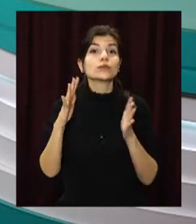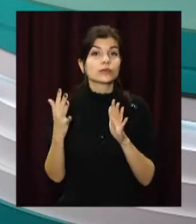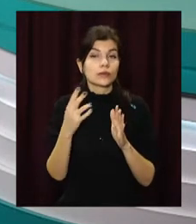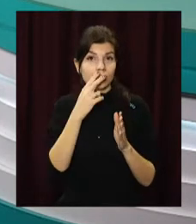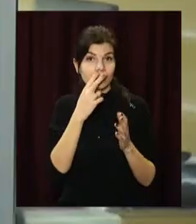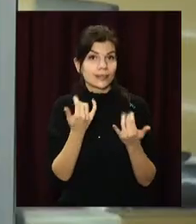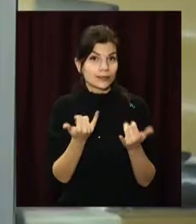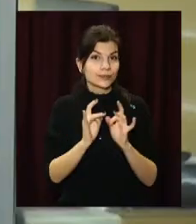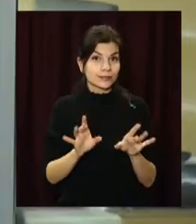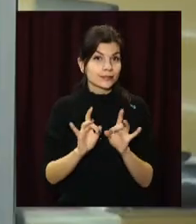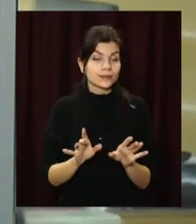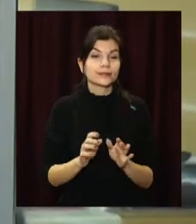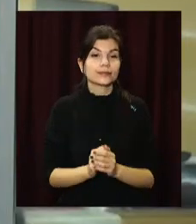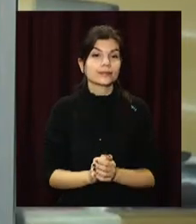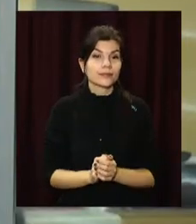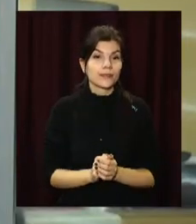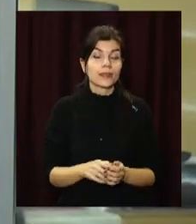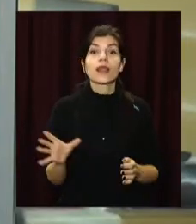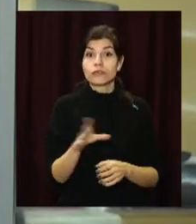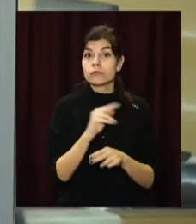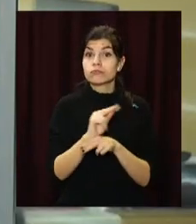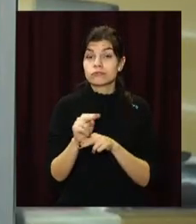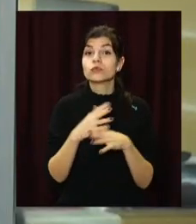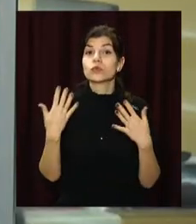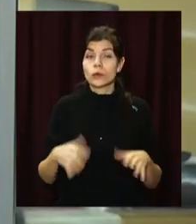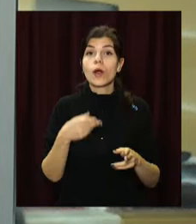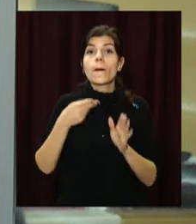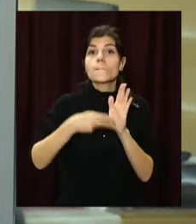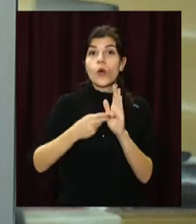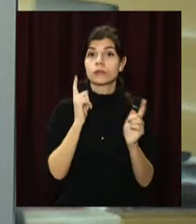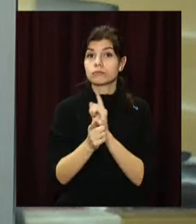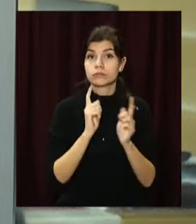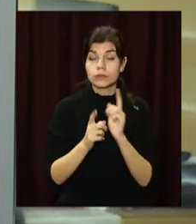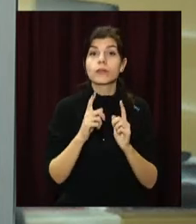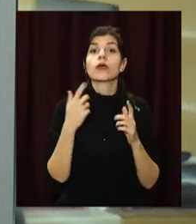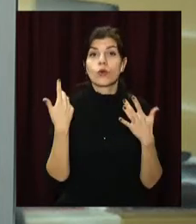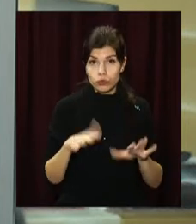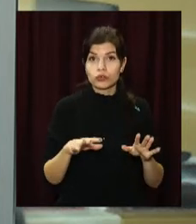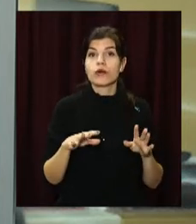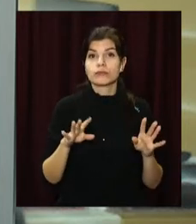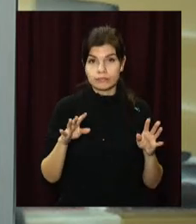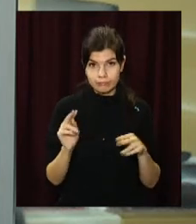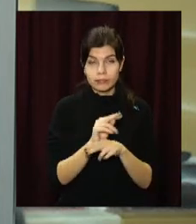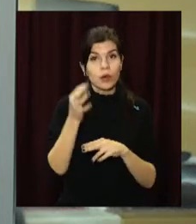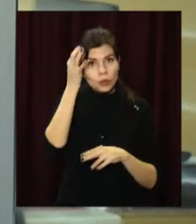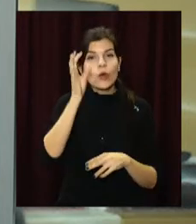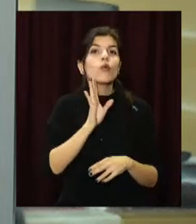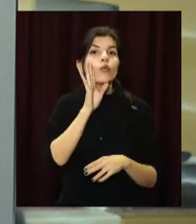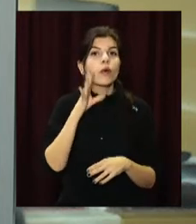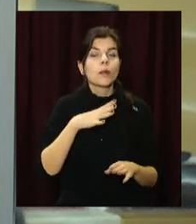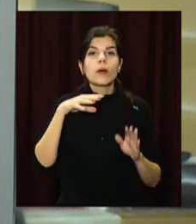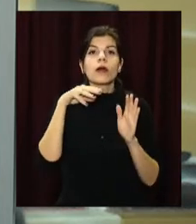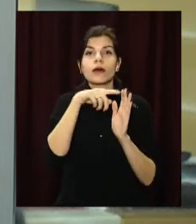просто зараз. Все полагодили. Рух потягів у Дніпровському метрополітені відновили. Нагадаємо, зранку на станції